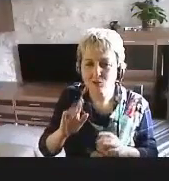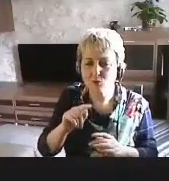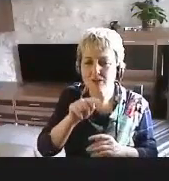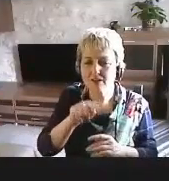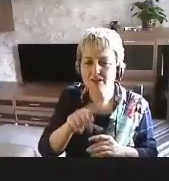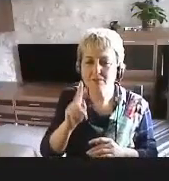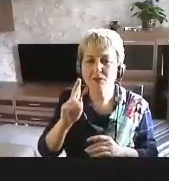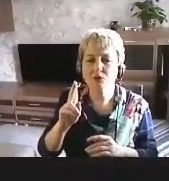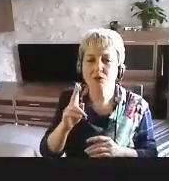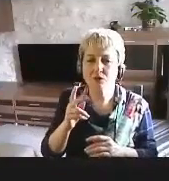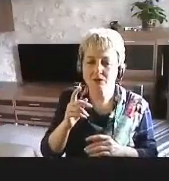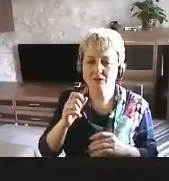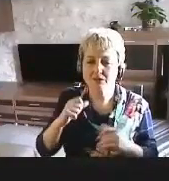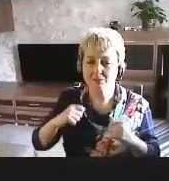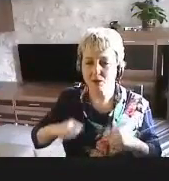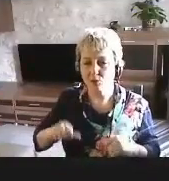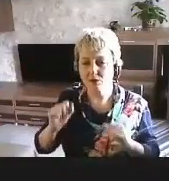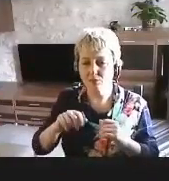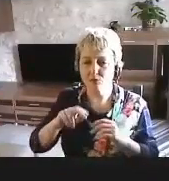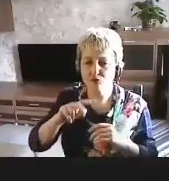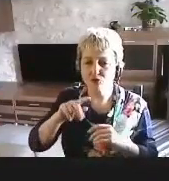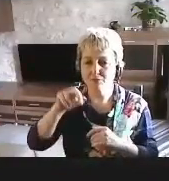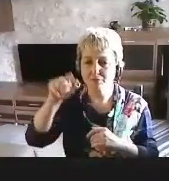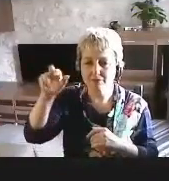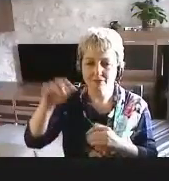спокойно подняться по лестнице.